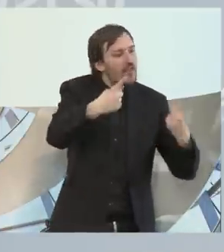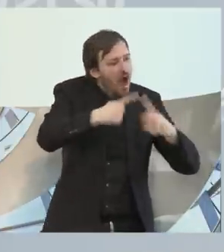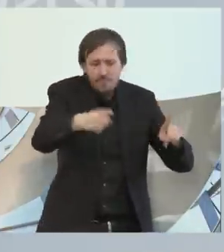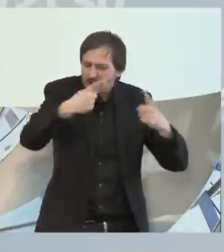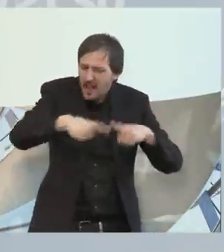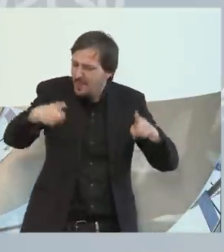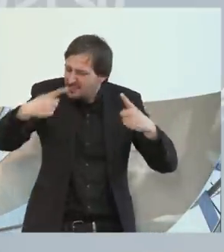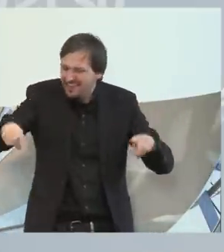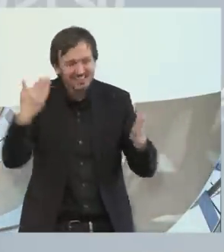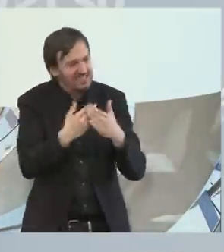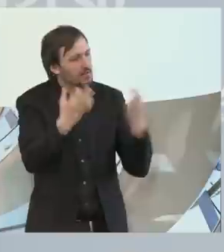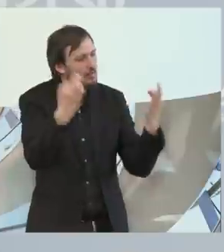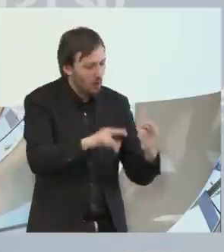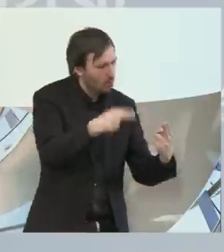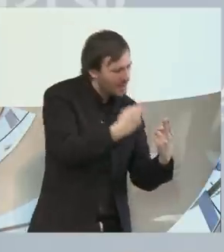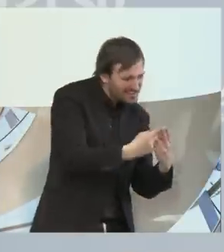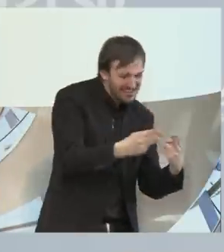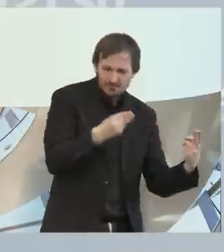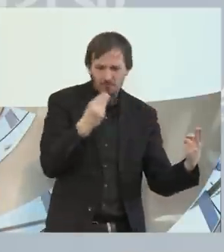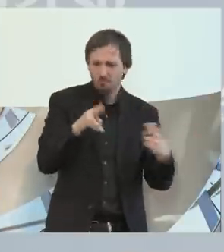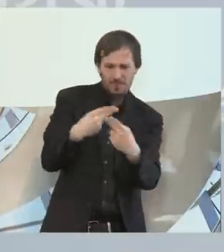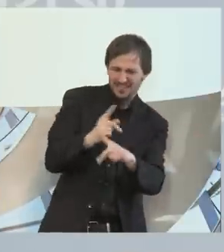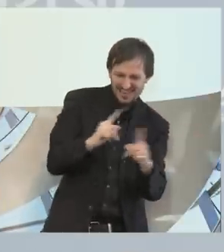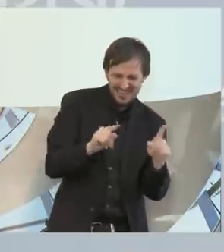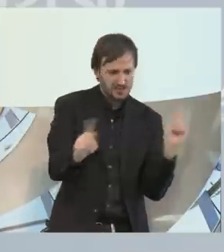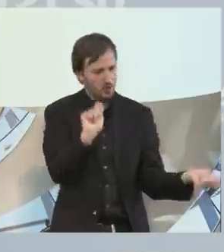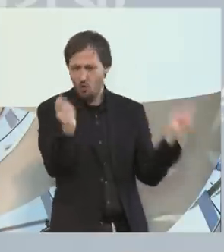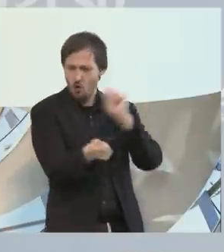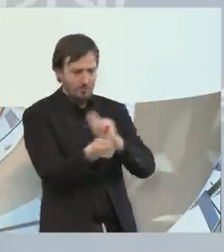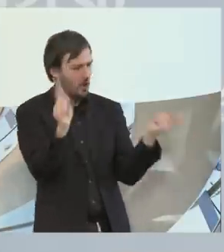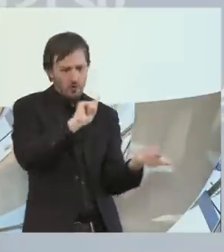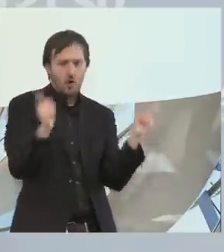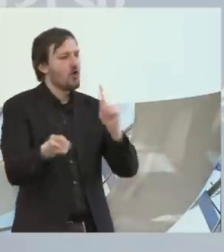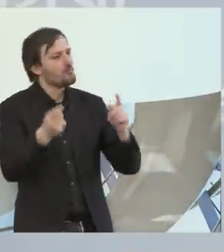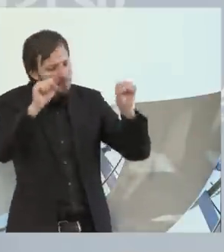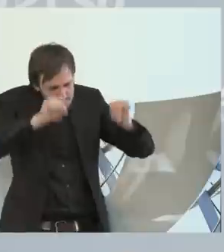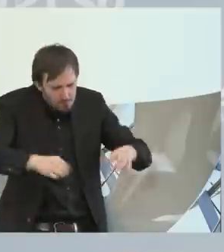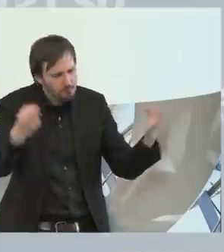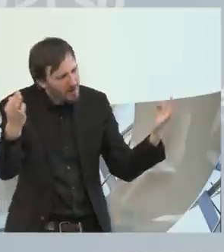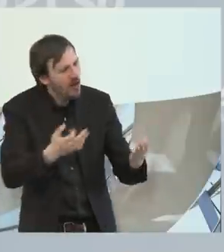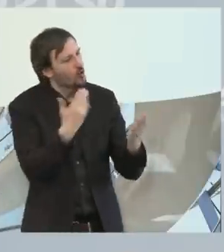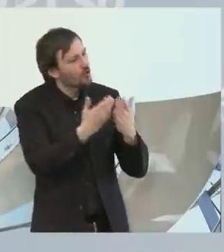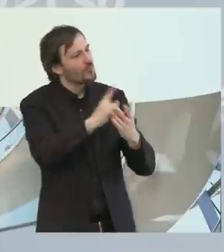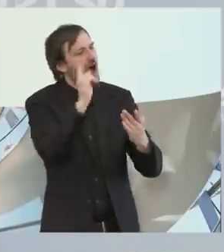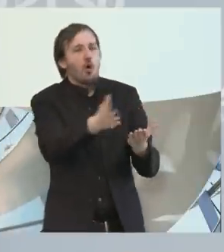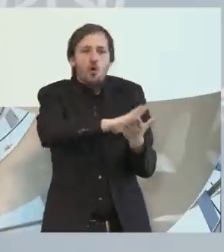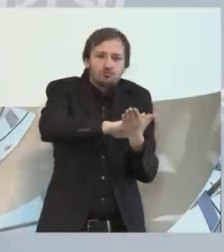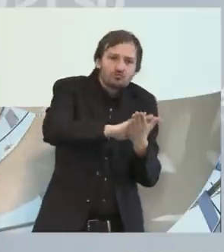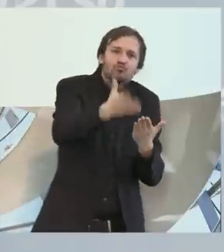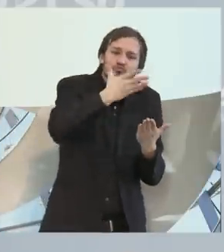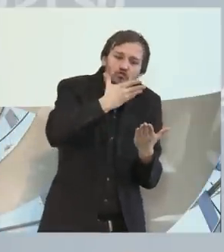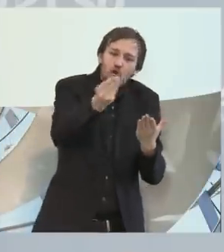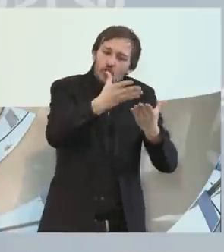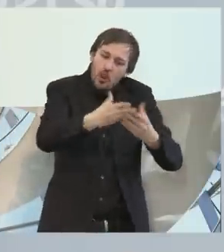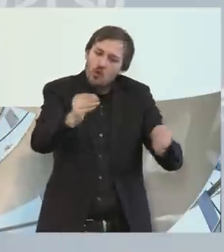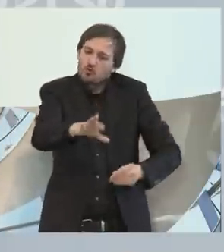braucht jeder Mensch auch andere Optionen. Das ist für uns Wahlfreiheit und pragmatische Lösungen, die wir miteinander dann auch umsetzen und